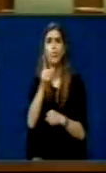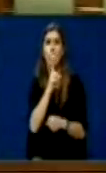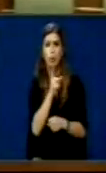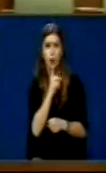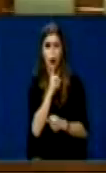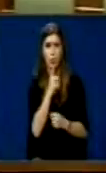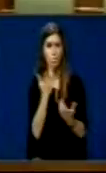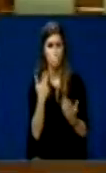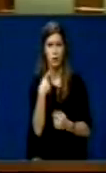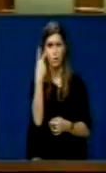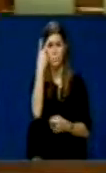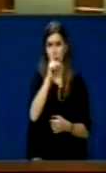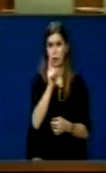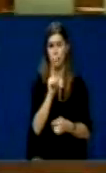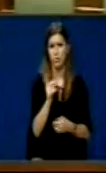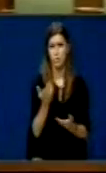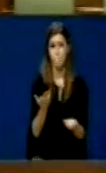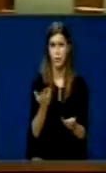Kërëngritja